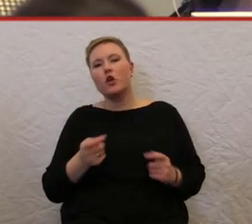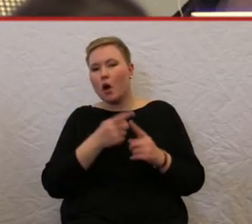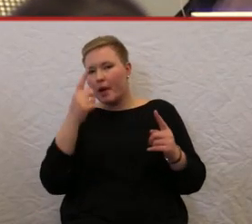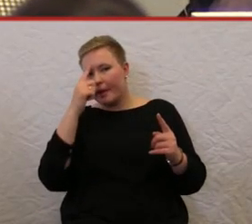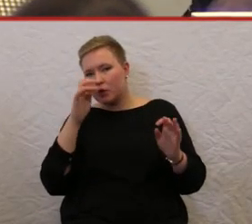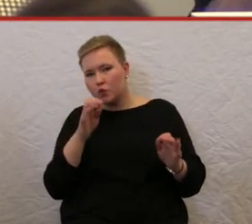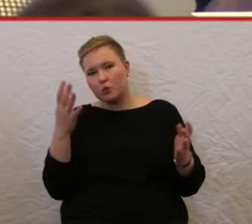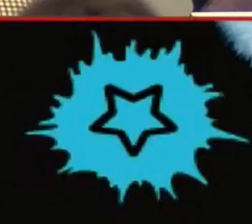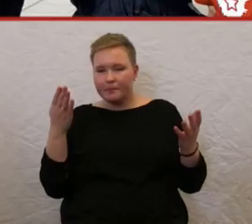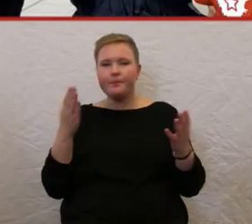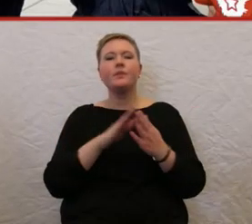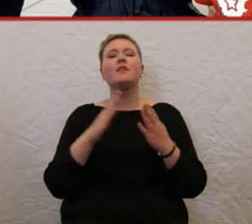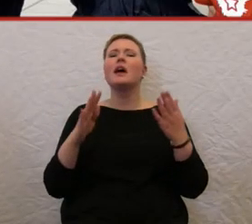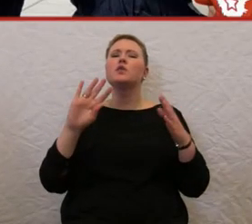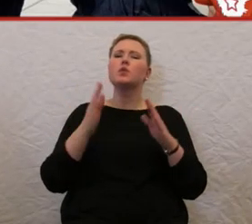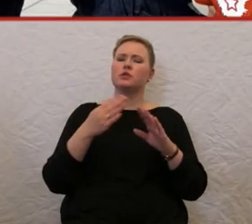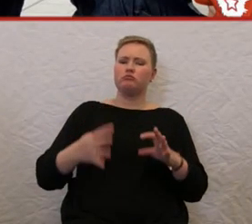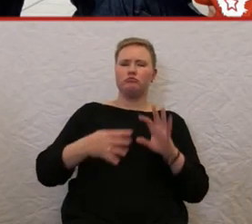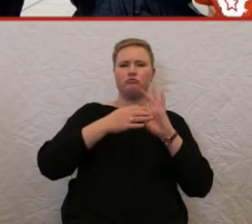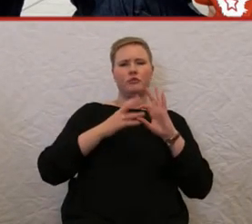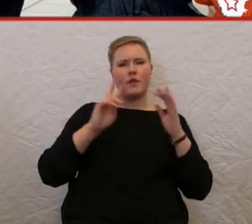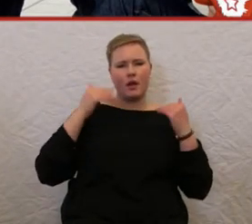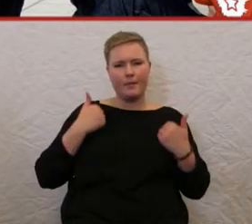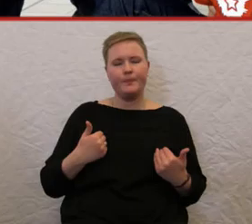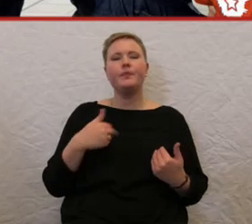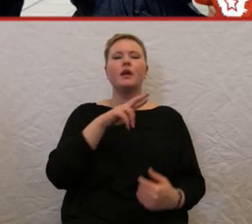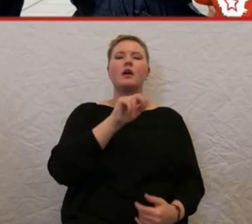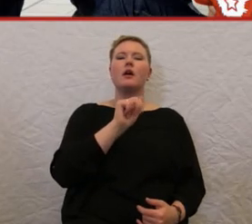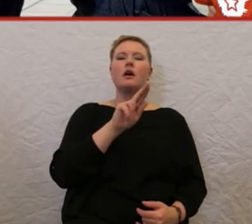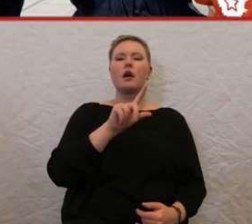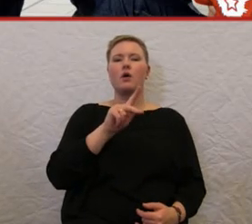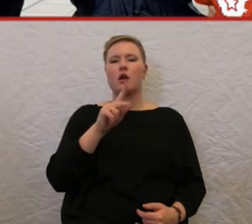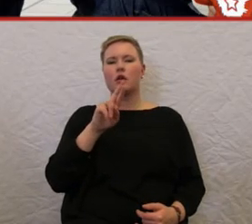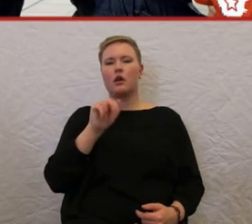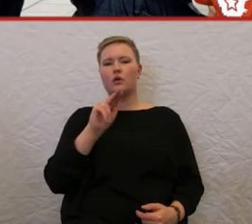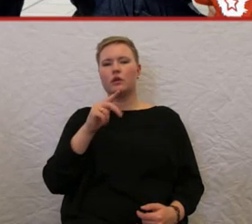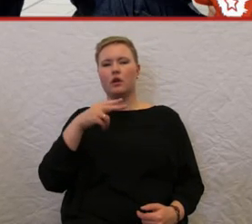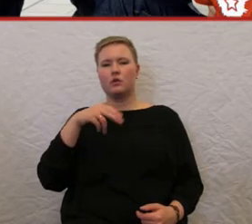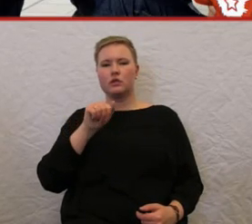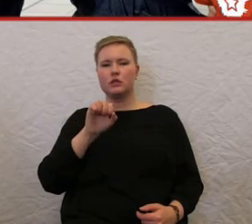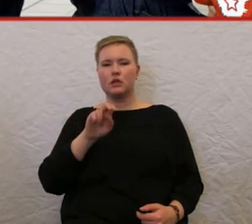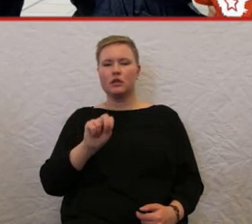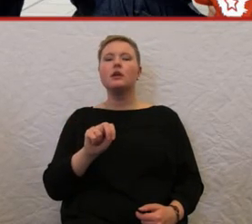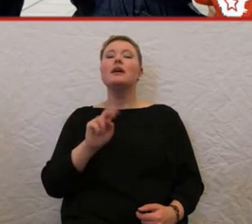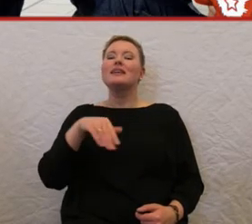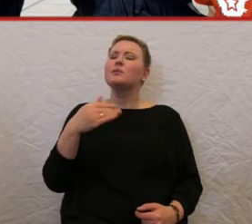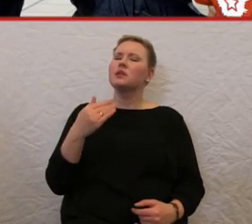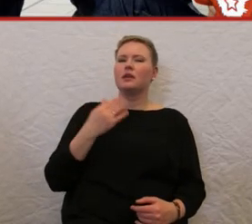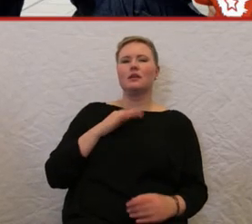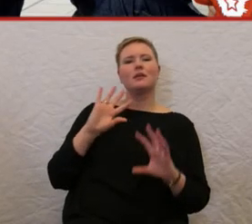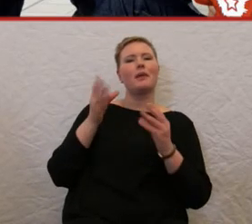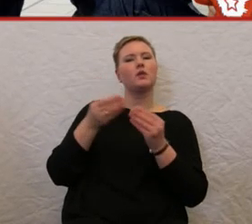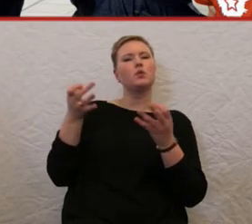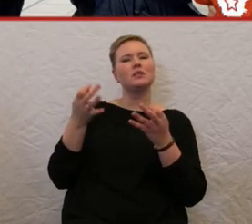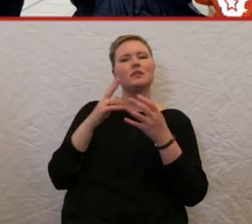mir. Mein Name ist, wie gesagt, Raul Krauthausen. Ich bin einer von zehn Mitgliedern des gemeinnützigen Vereins Sozialhelden.